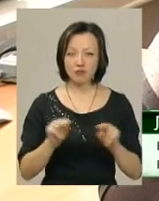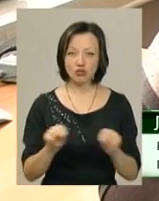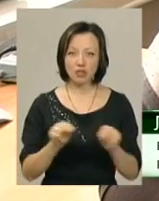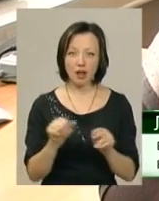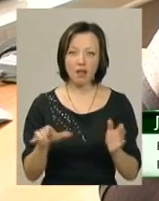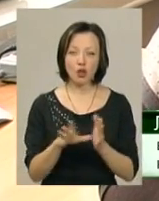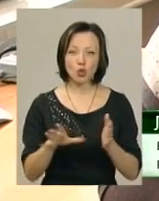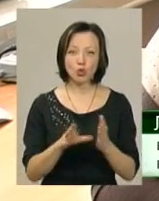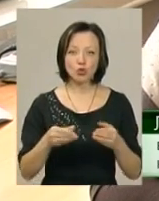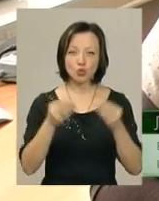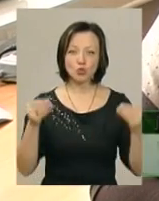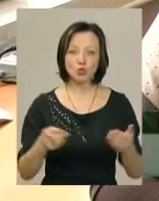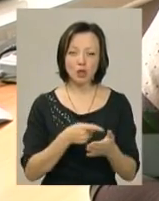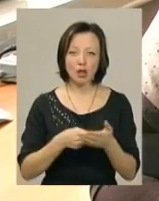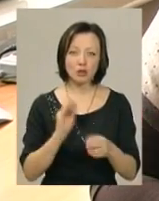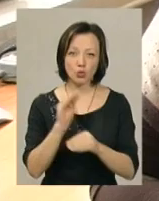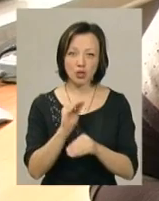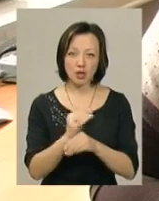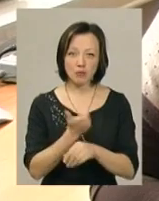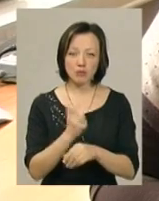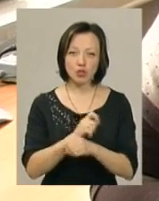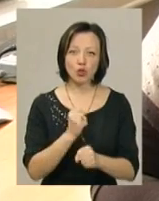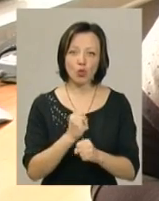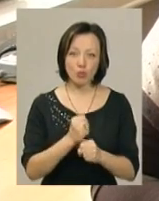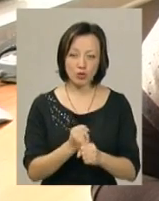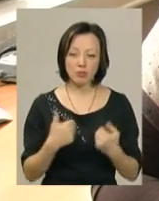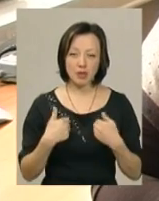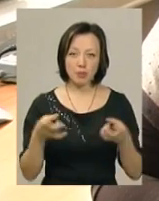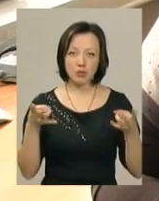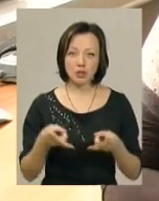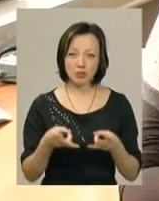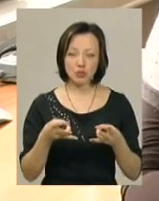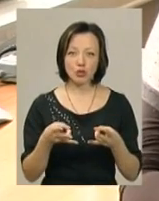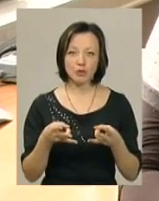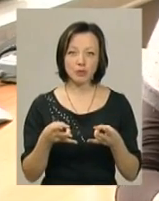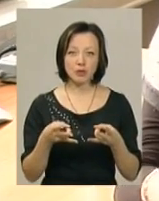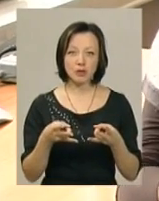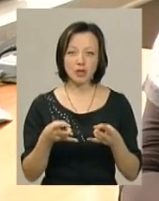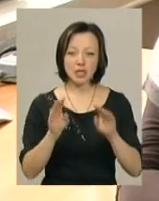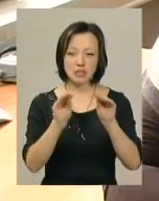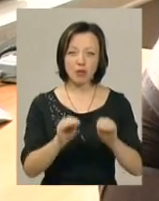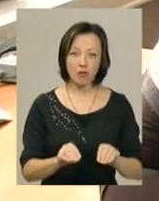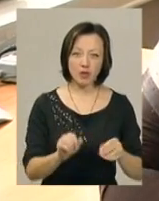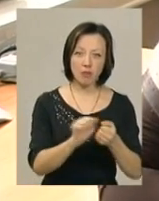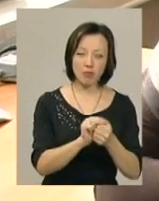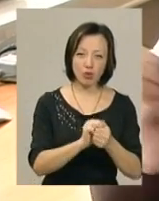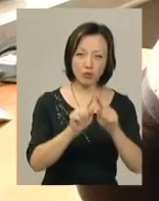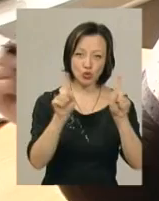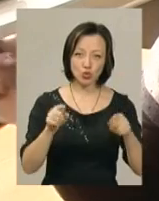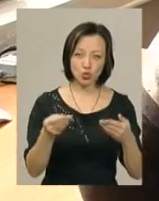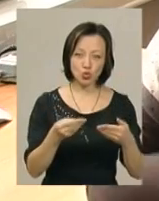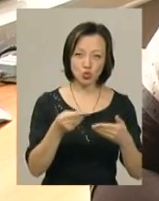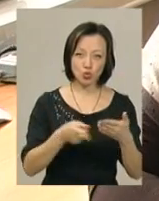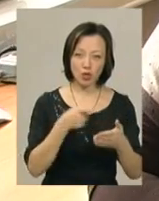електронний журнал трішки додає більше роботи, тому що мені потрібно заповнювати і паперовий журнал,